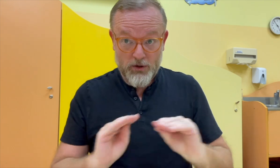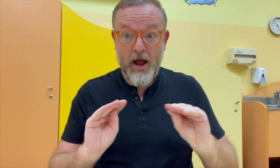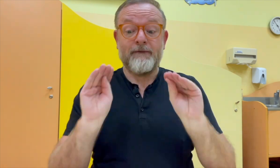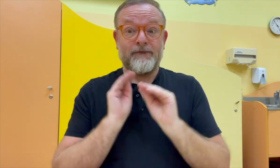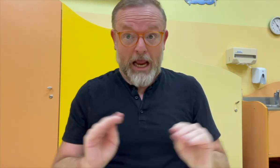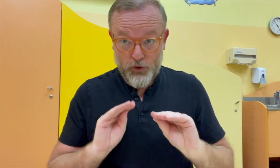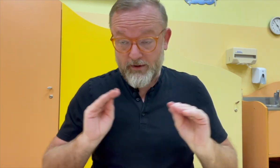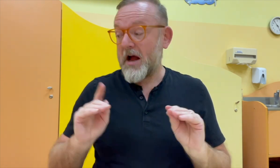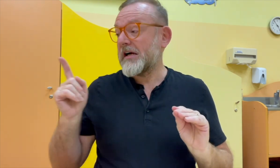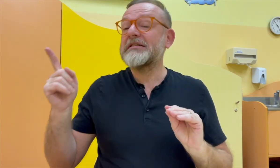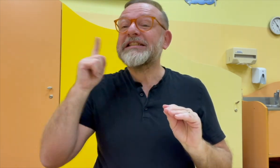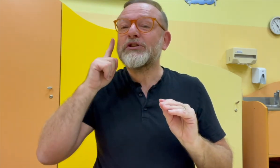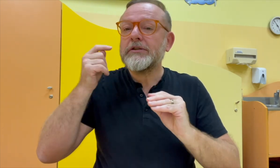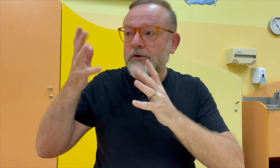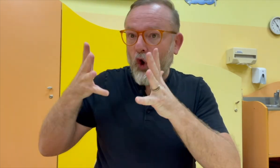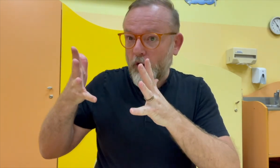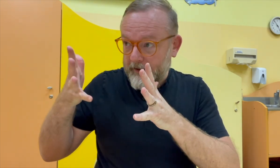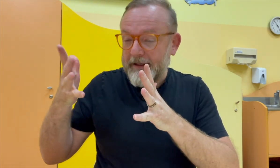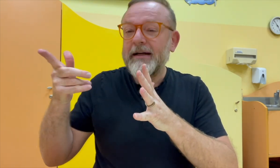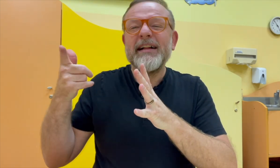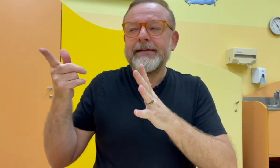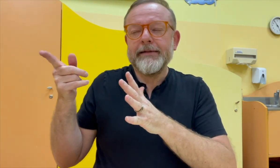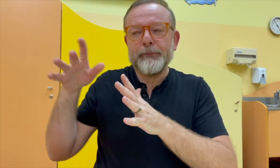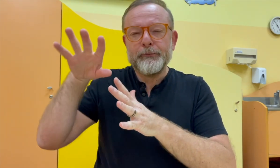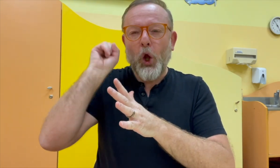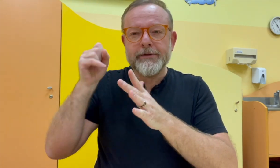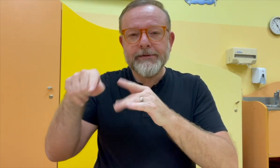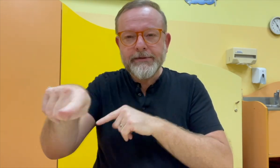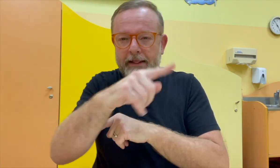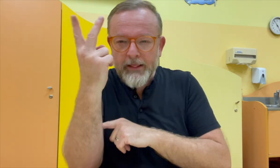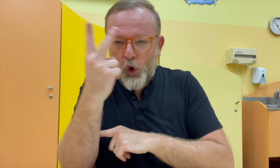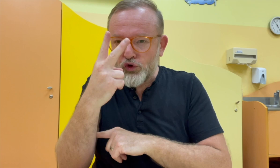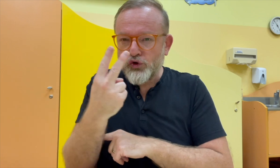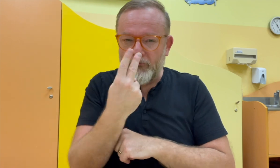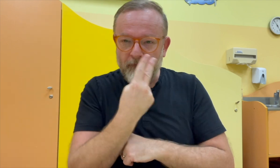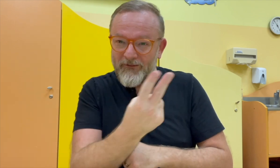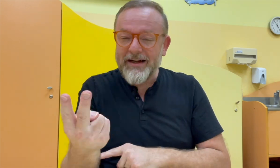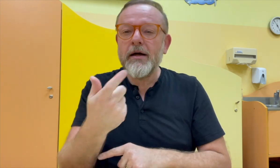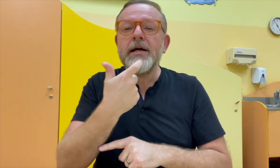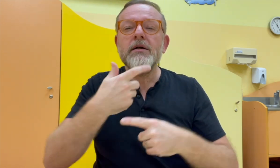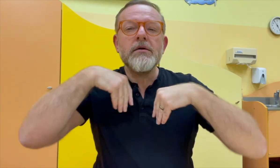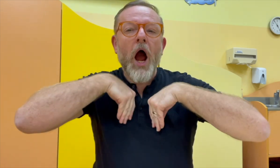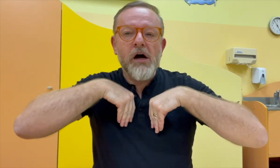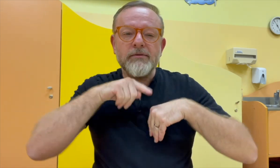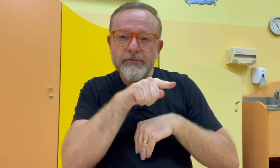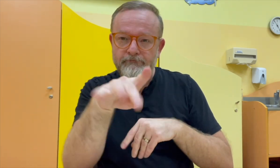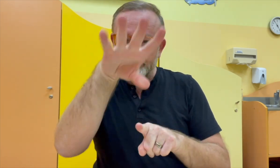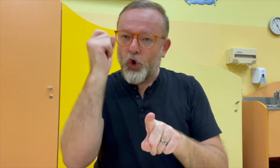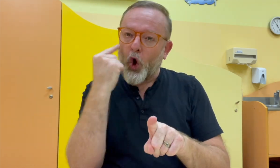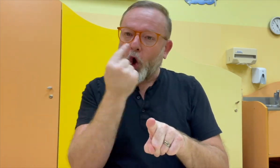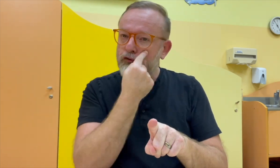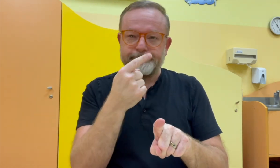výuce ta výuka probíhá opravdu v čistém znakovém jazyce, kdy ten slyšící pedagog nemusí rozumět.